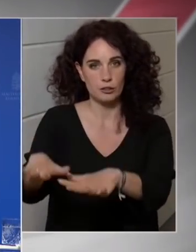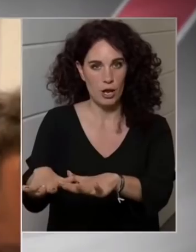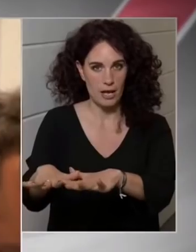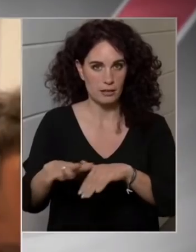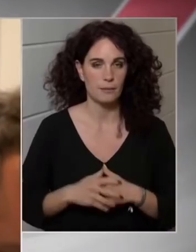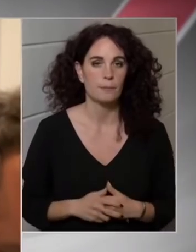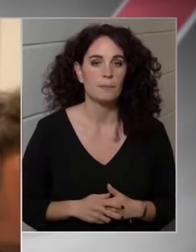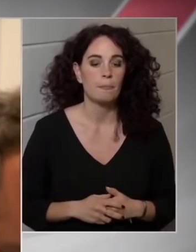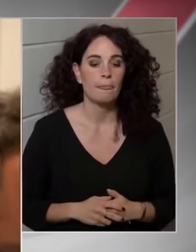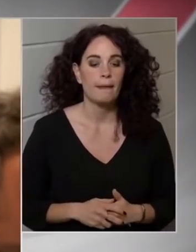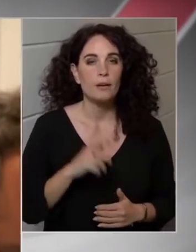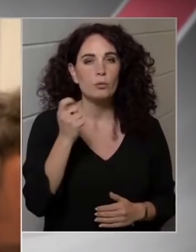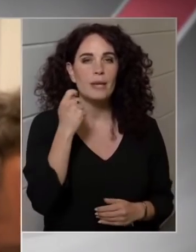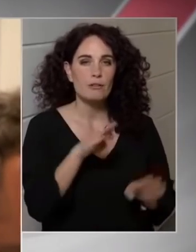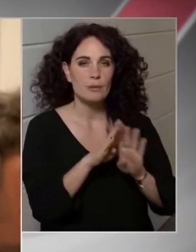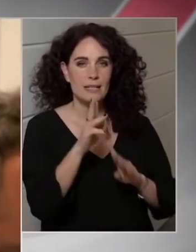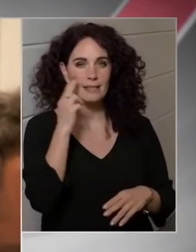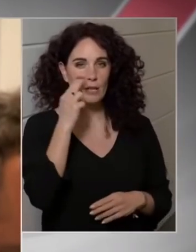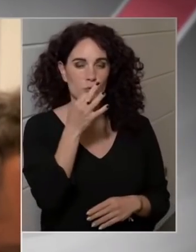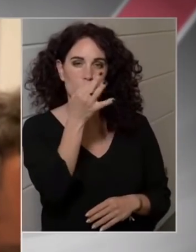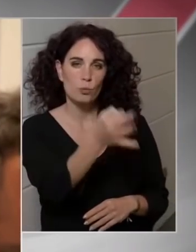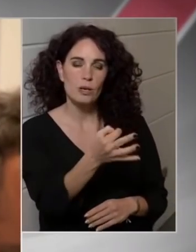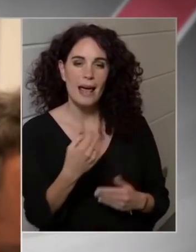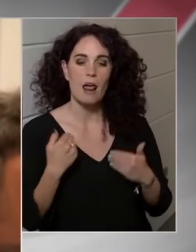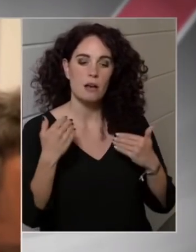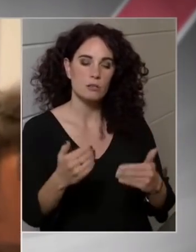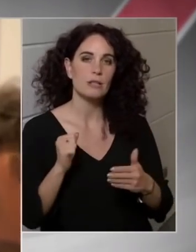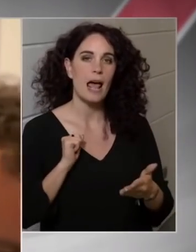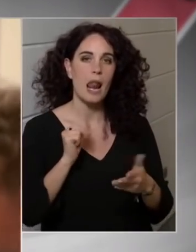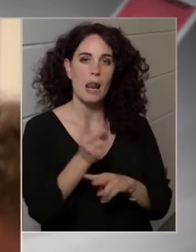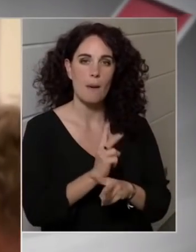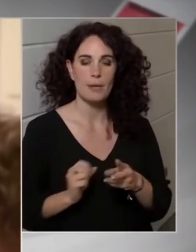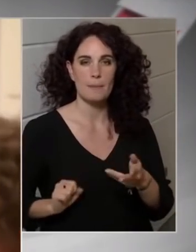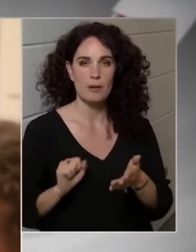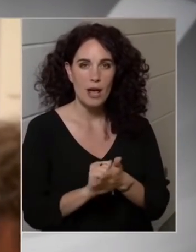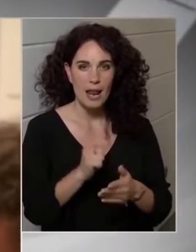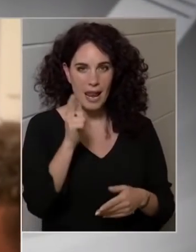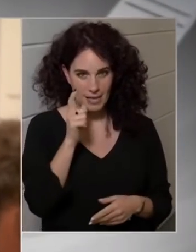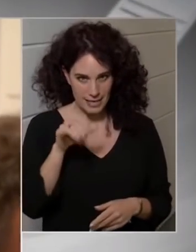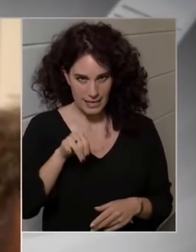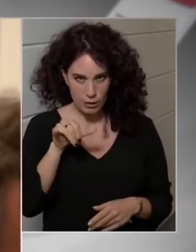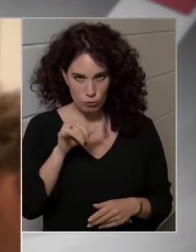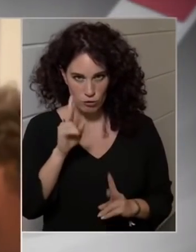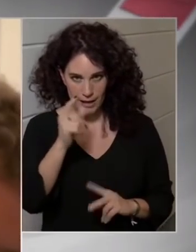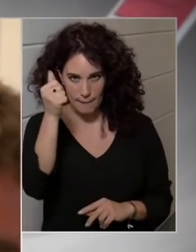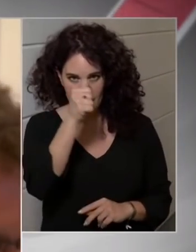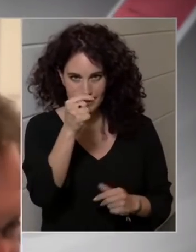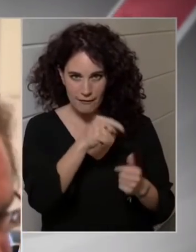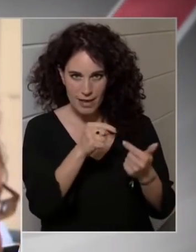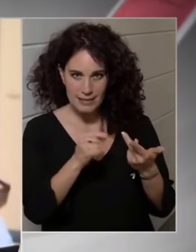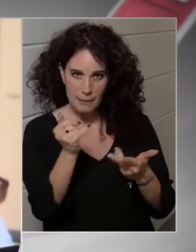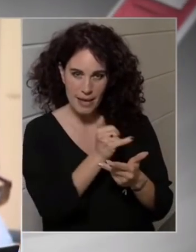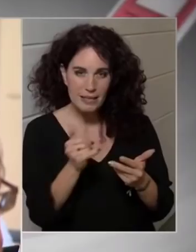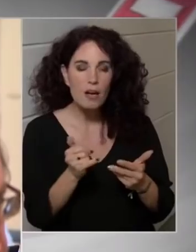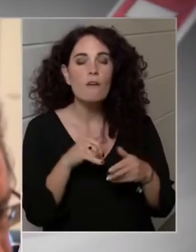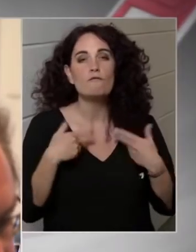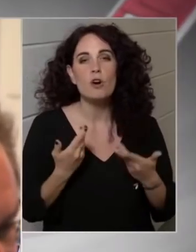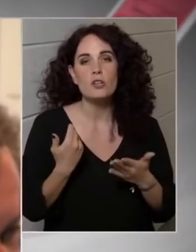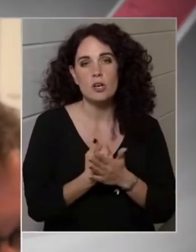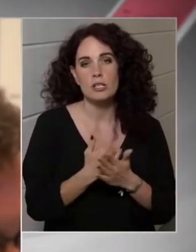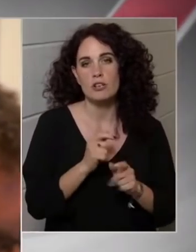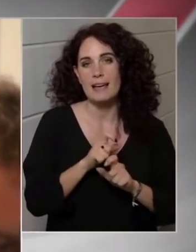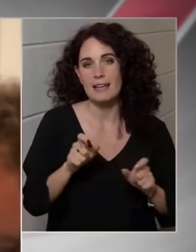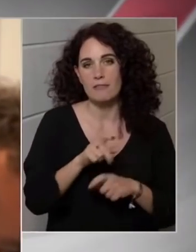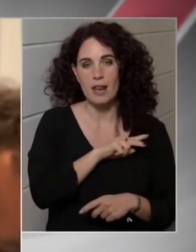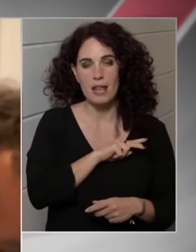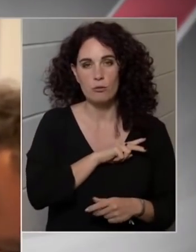Gulyás miniszter úrhoz, az elhalasztott állami beruházásokat Lázár Jánosnak kell megneveznie, vagy ezekre a gazdaságért felelős